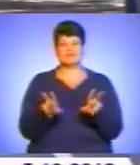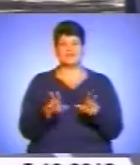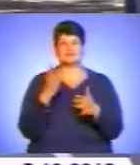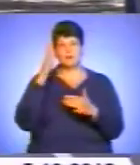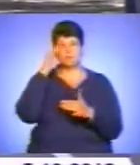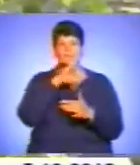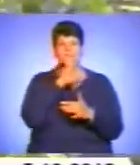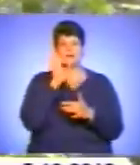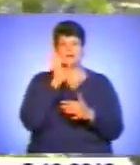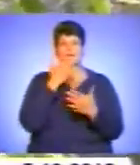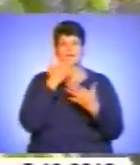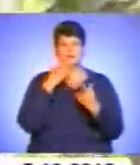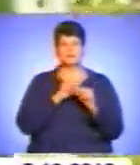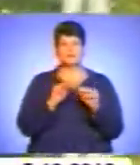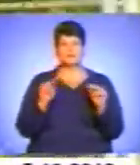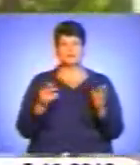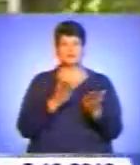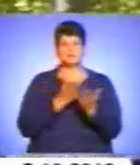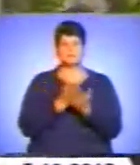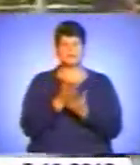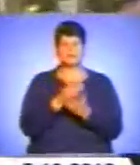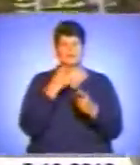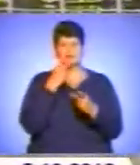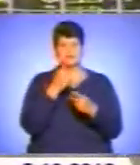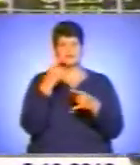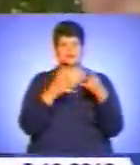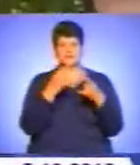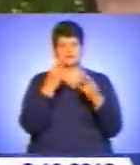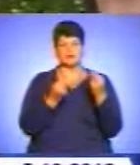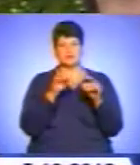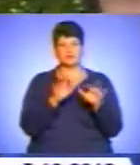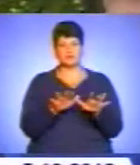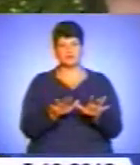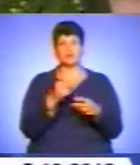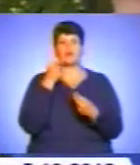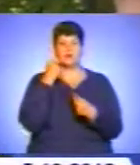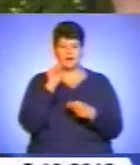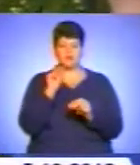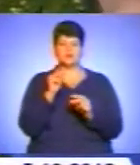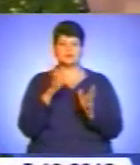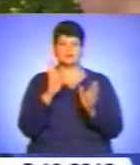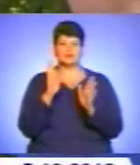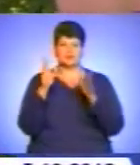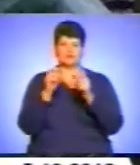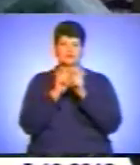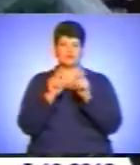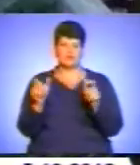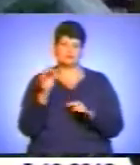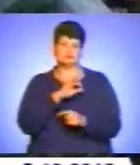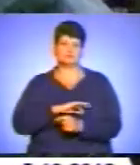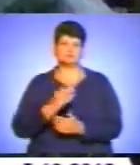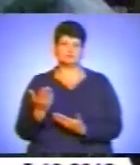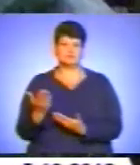не мають педагогічних навичок і дитина вдома дивитиметься телевізор чи гратиме на комп'ютері, то, звісно, перебування у школі їй на користь.